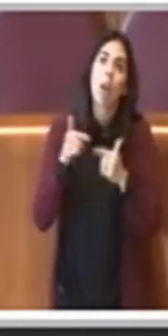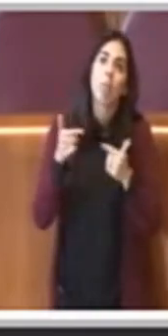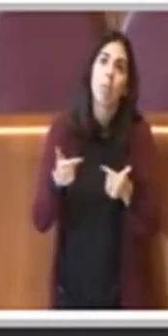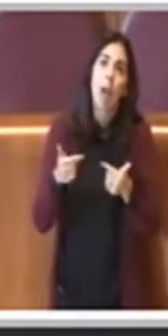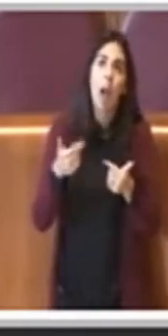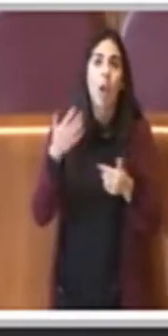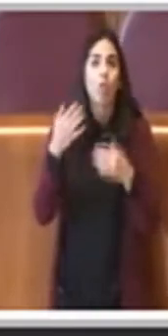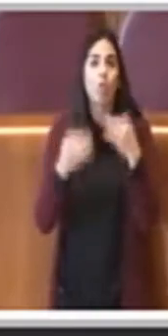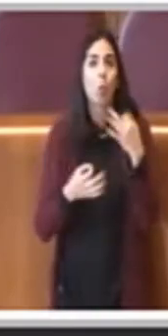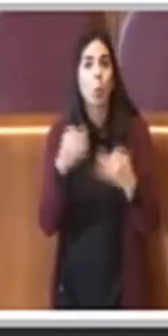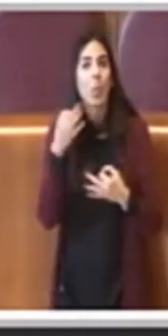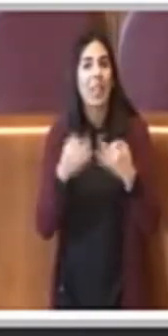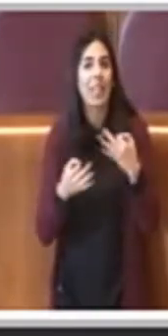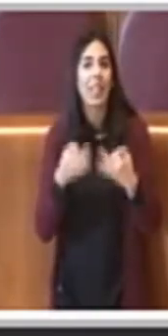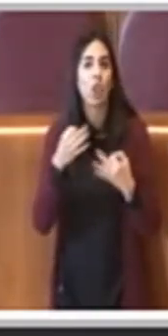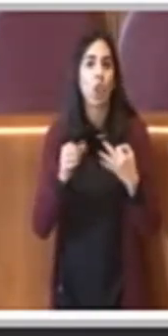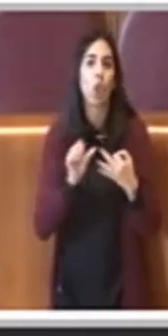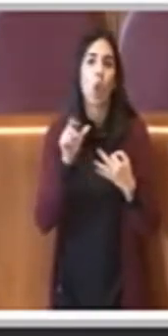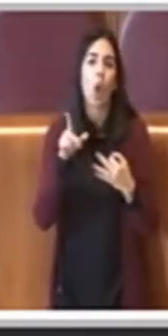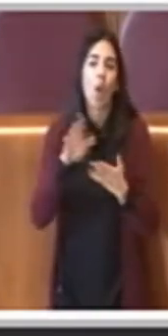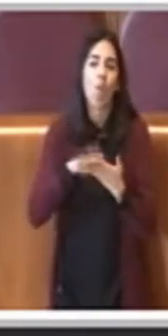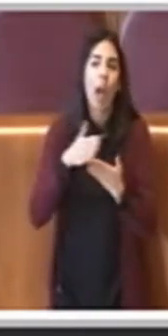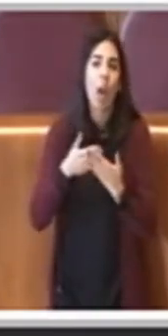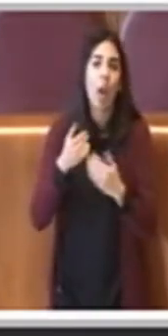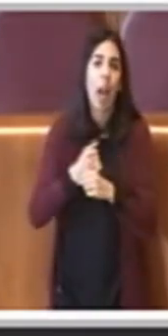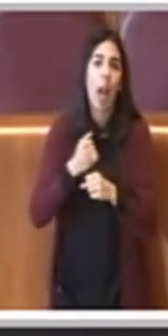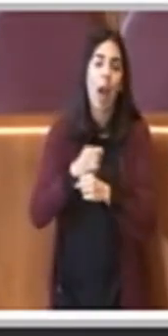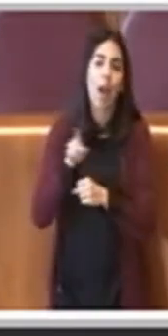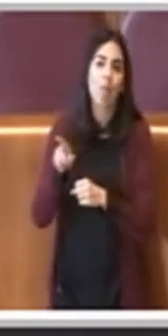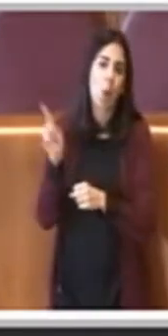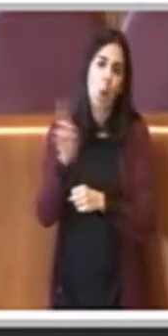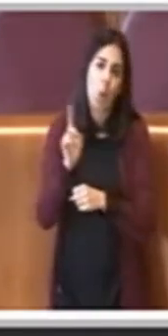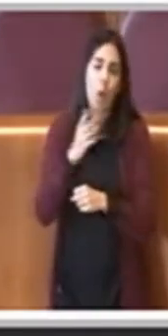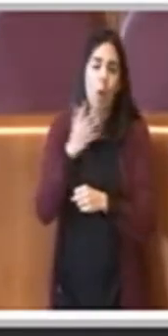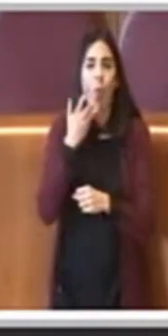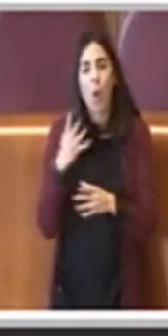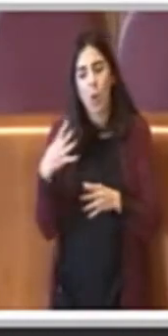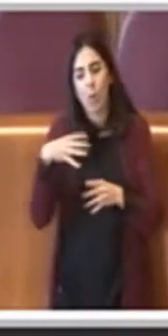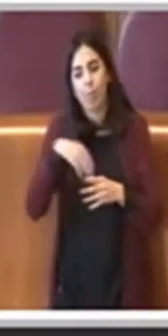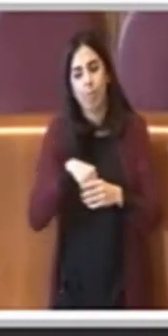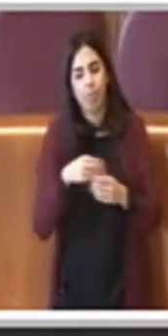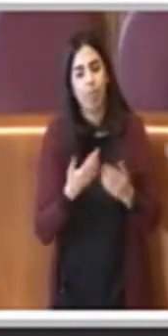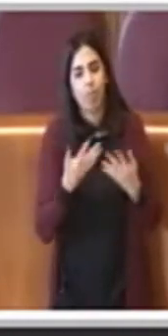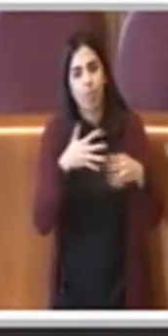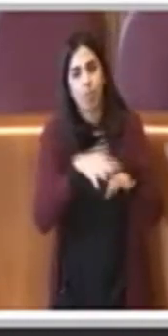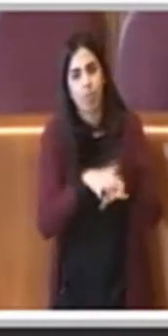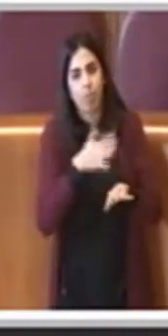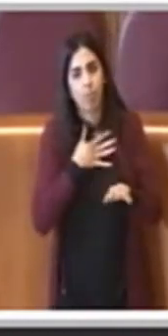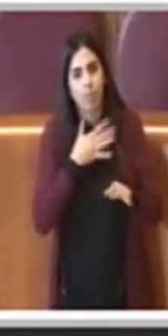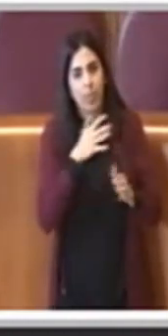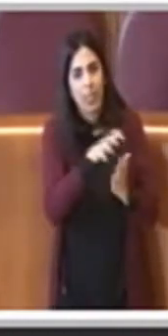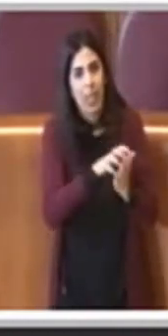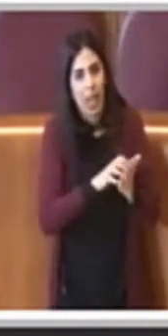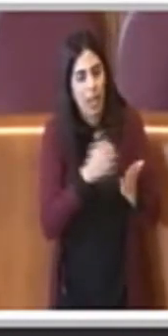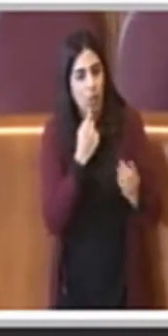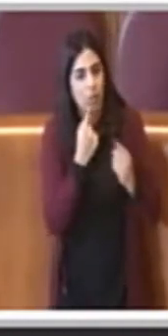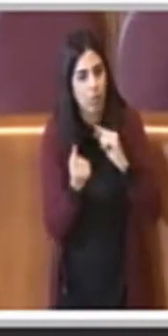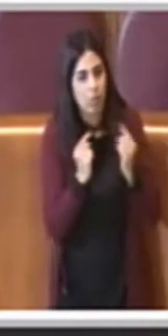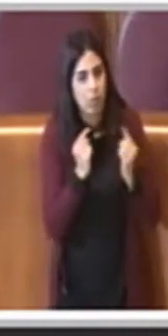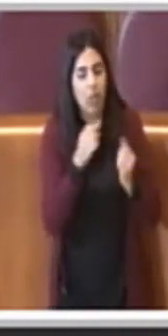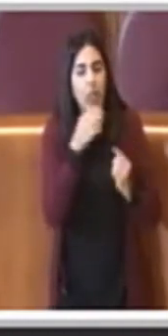all'interno del testo che stiamo discutendo. Quindi capisco senz'altro l'intento del consigliere De Priamo e degli altri colleghi